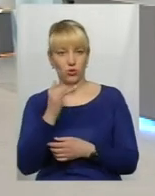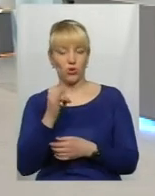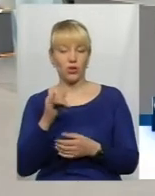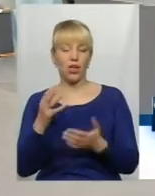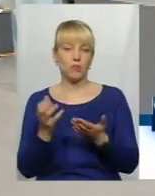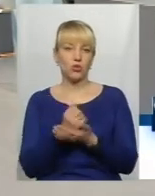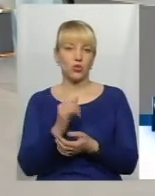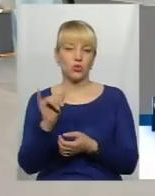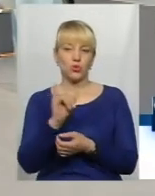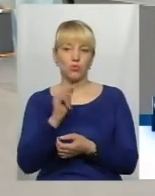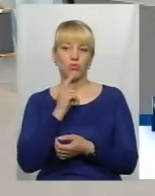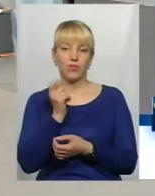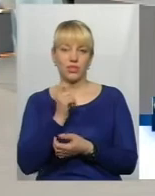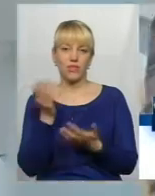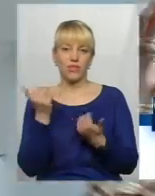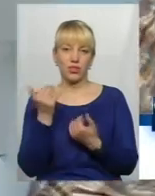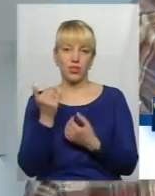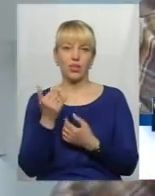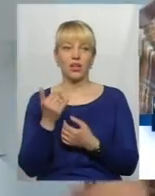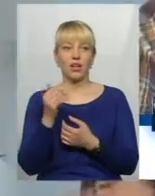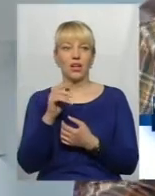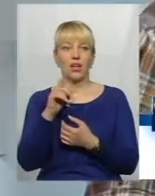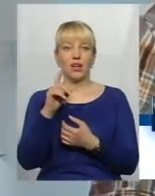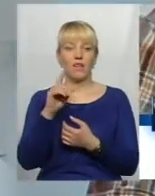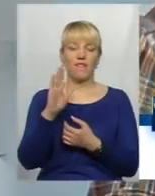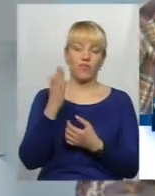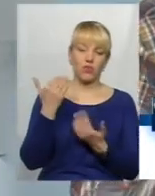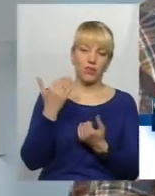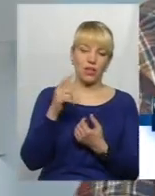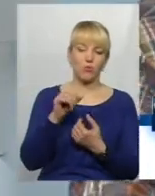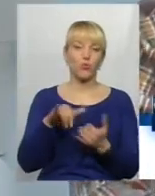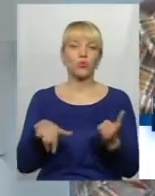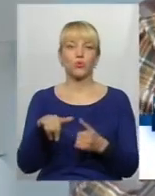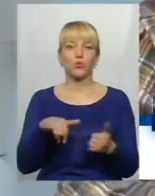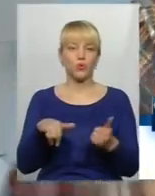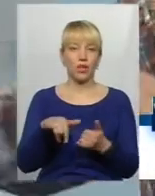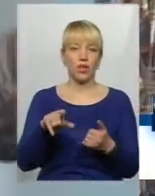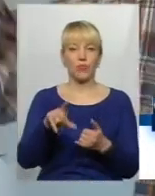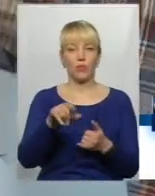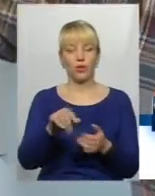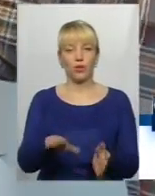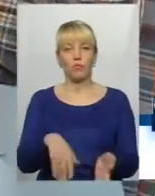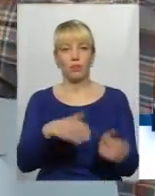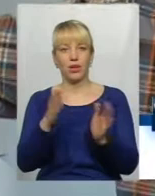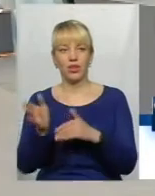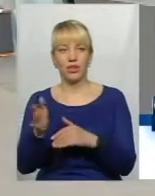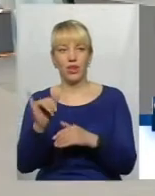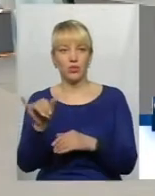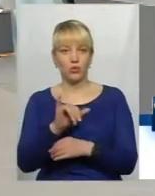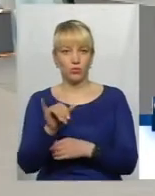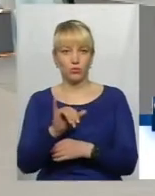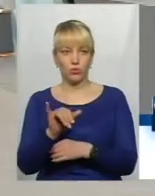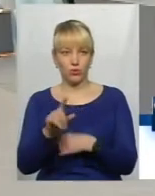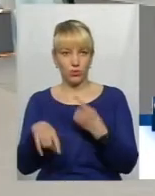субота, неділя, вихідній, вівторок, вихідний, понеділок ніби ні туди, ні сюди. І, зазвичай, є практика перенесення понеділка на суботу.